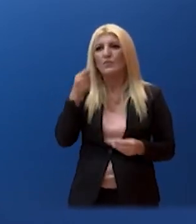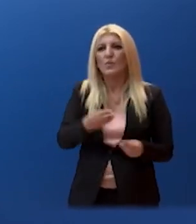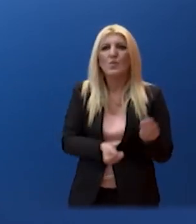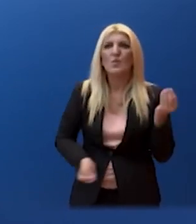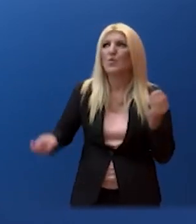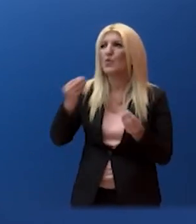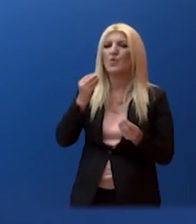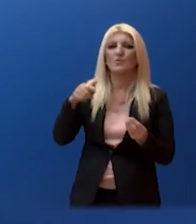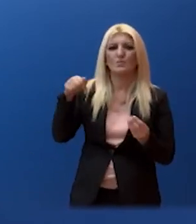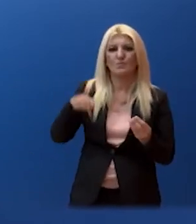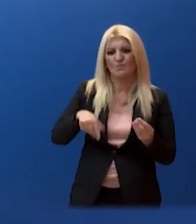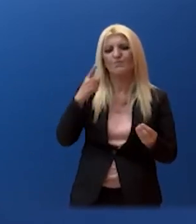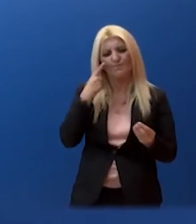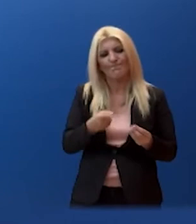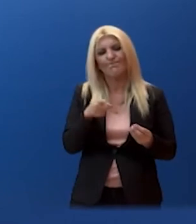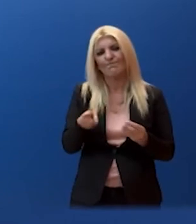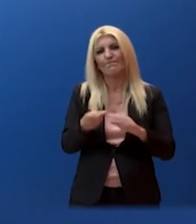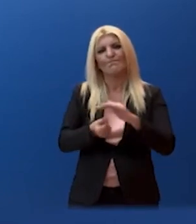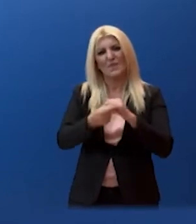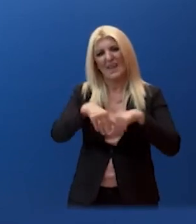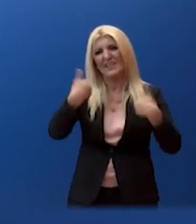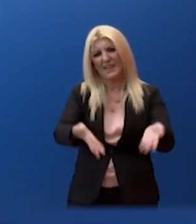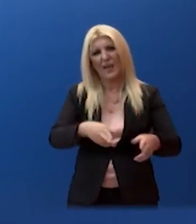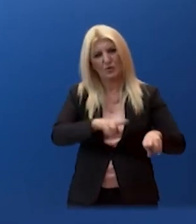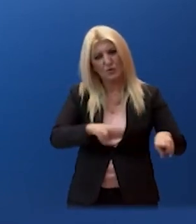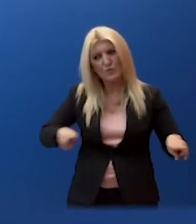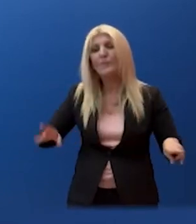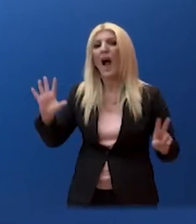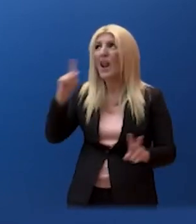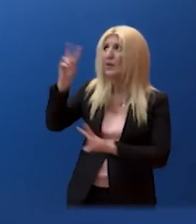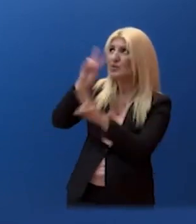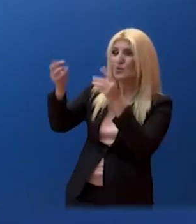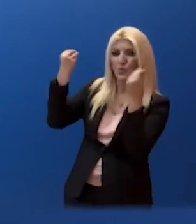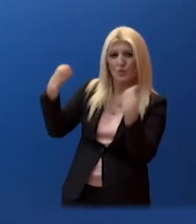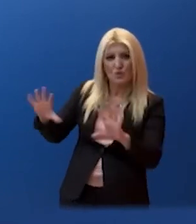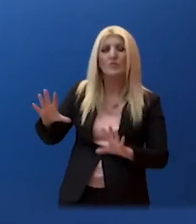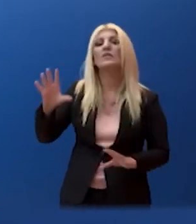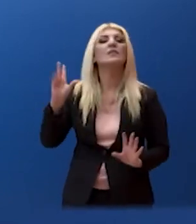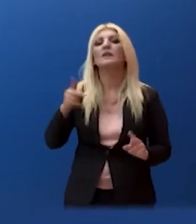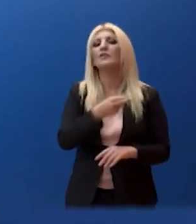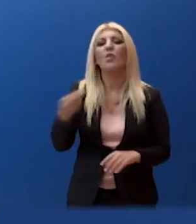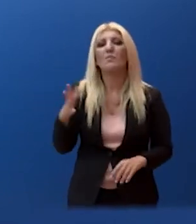συνθήκων να δημιουργούν μια μεγαλύτερη διάθεση να συμμορφωθούν προς τις εκκλήσεις των αρχών να μπουν μέσα στο καινούριο